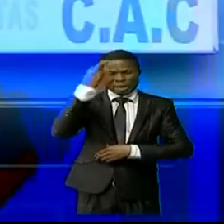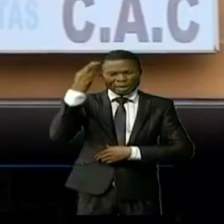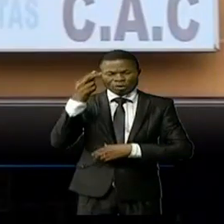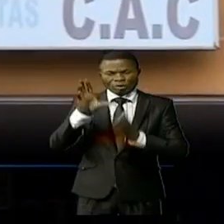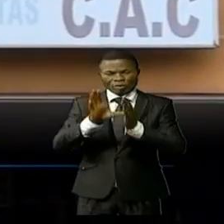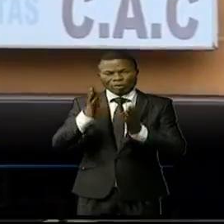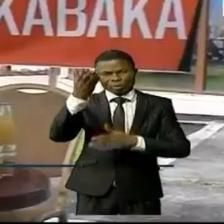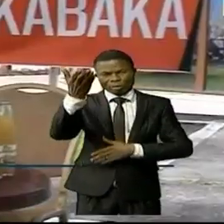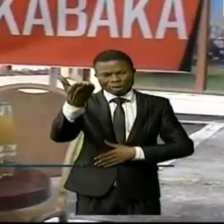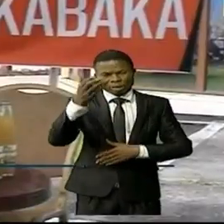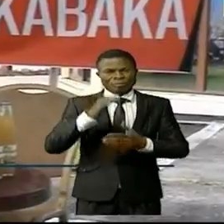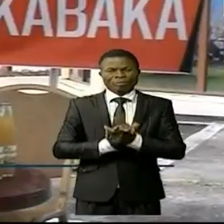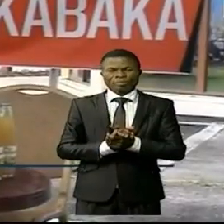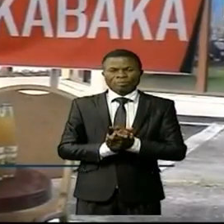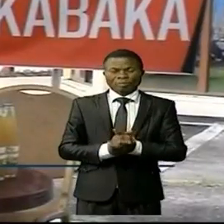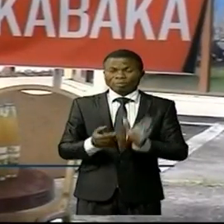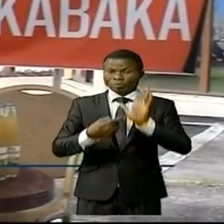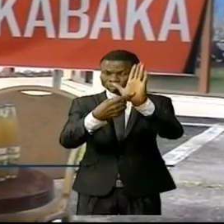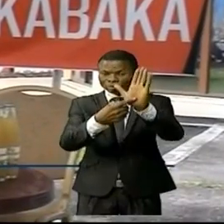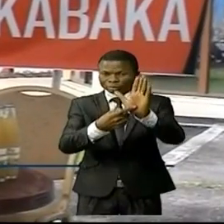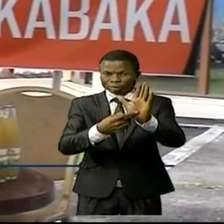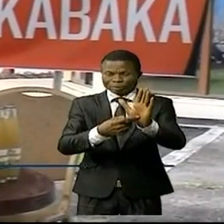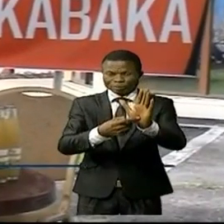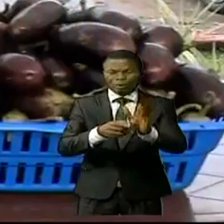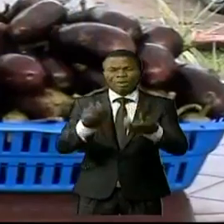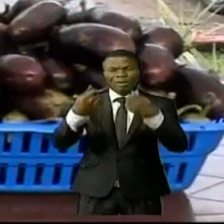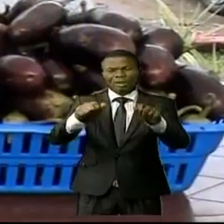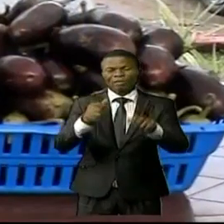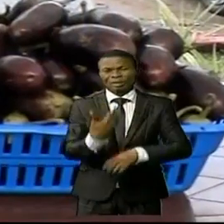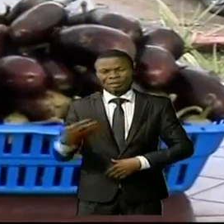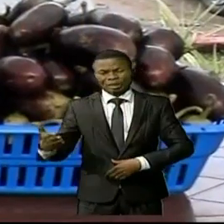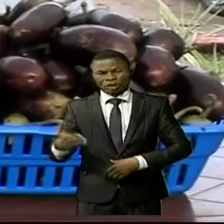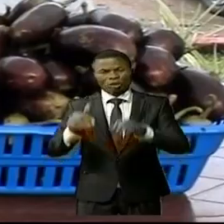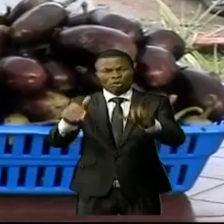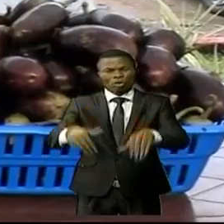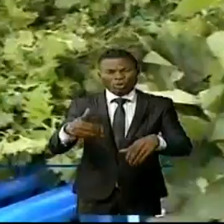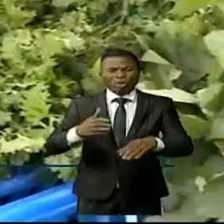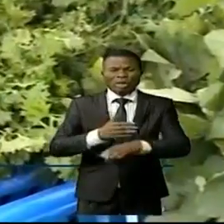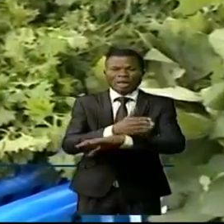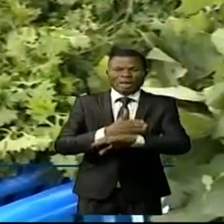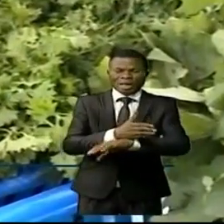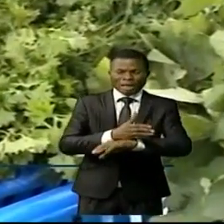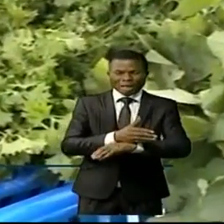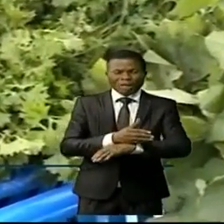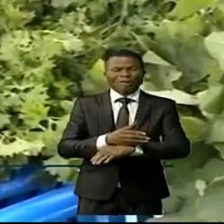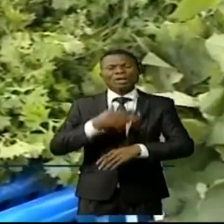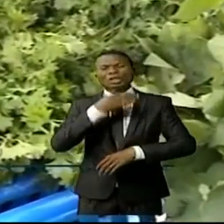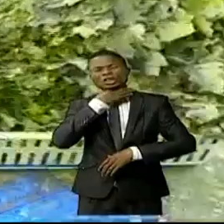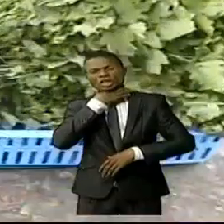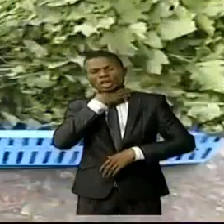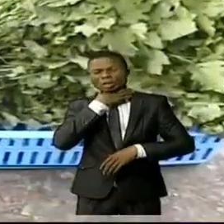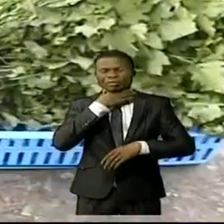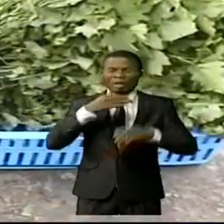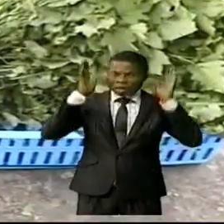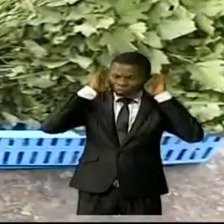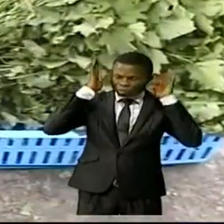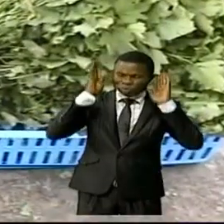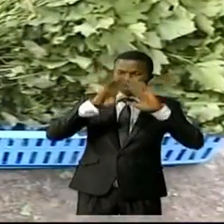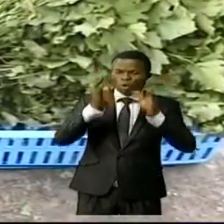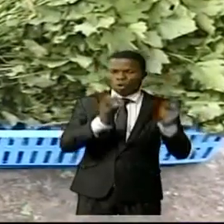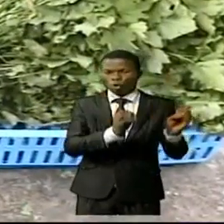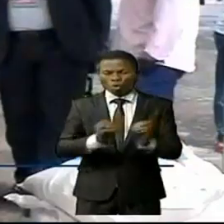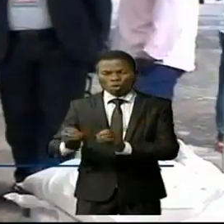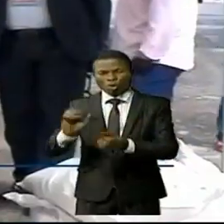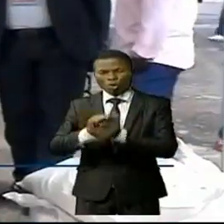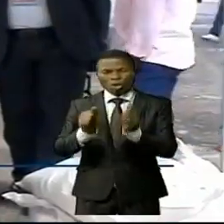Une foire d'exposition et de vente des produits agricoles, d'élevage et artisanat pour améliorer les capacités organisationnelles et